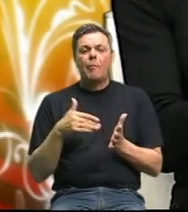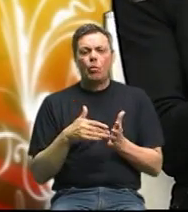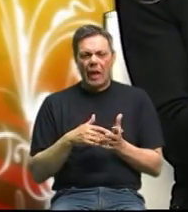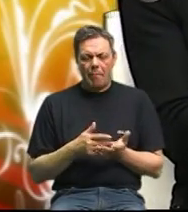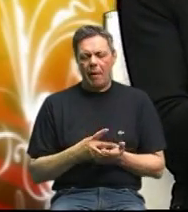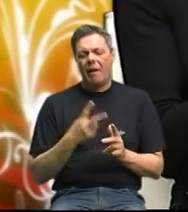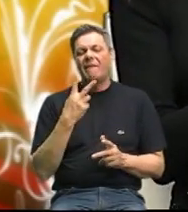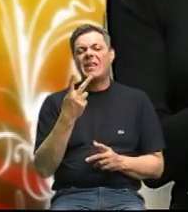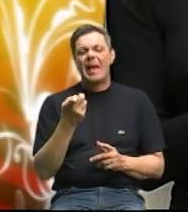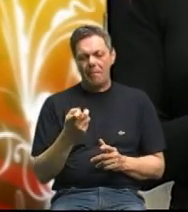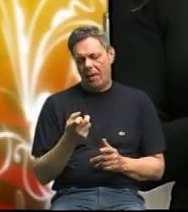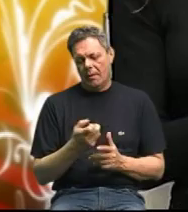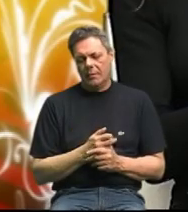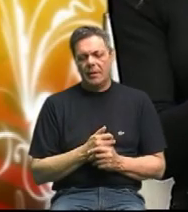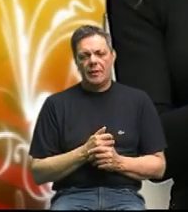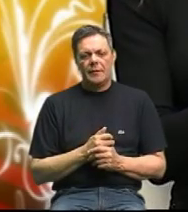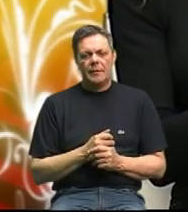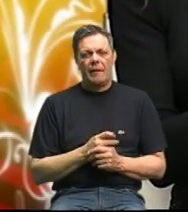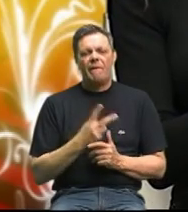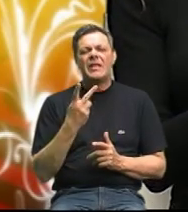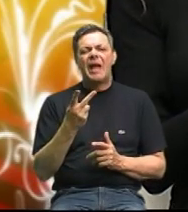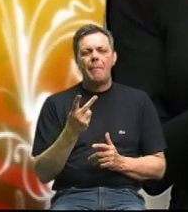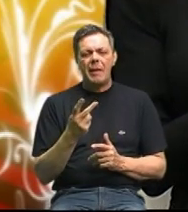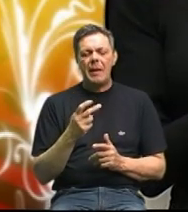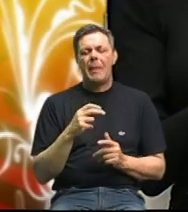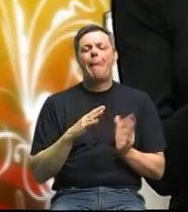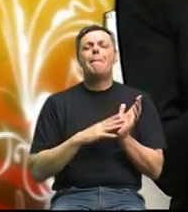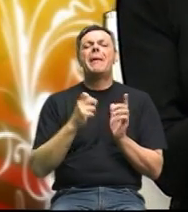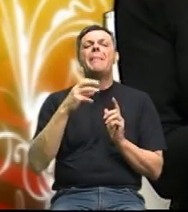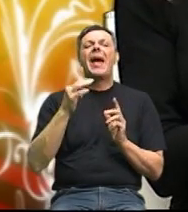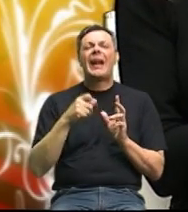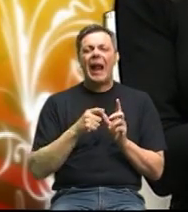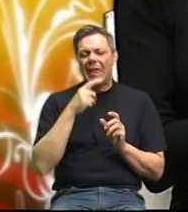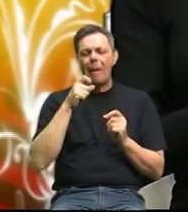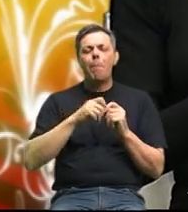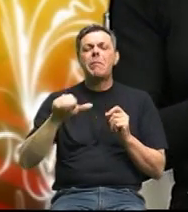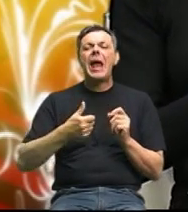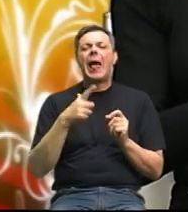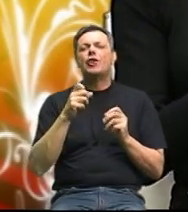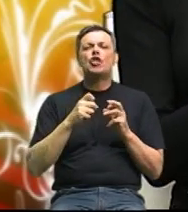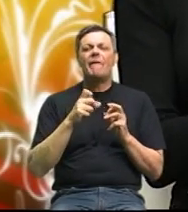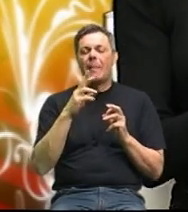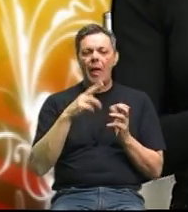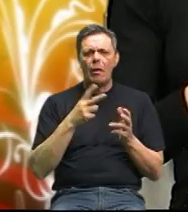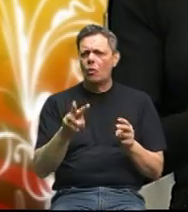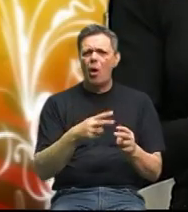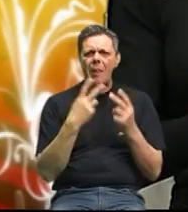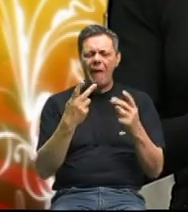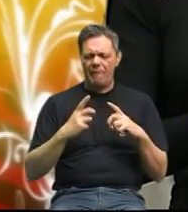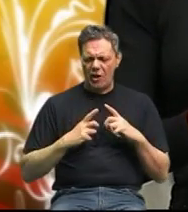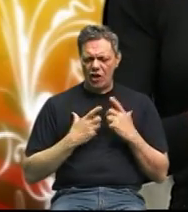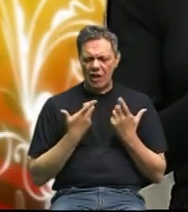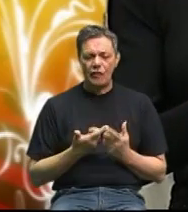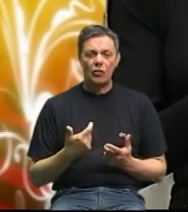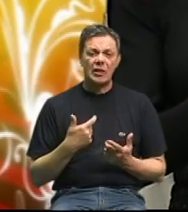stanice stanice da jemu treba vitamine minerale i bielančevine to je najbitnije za život